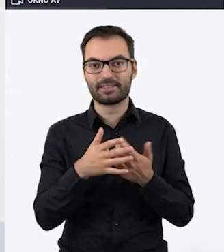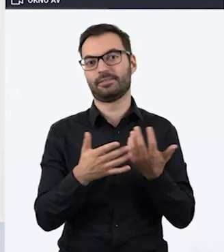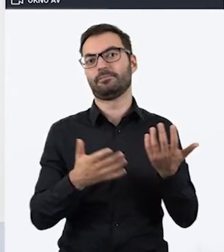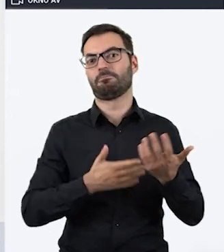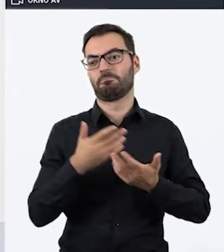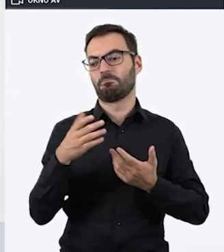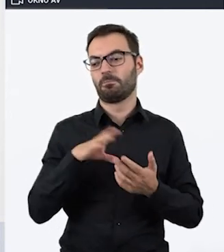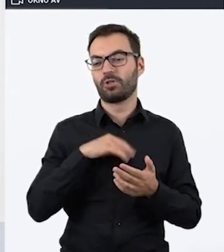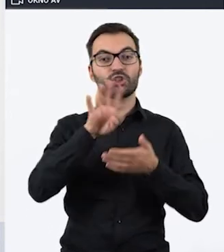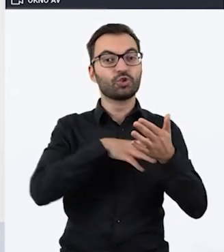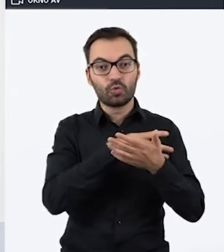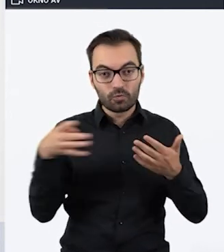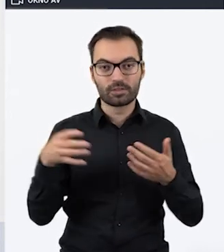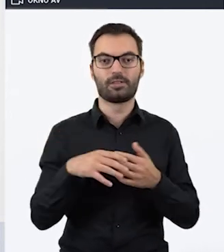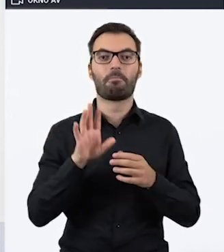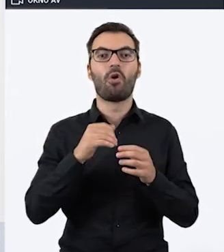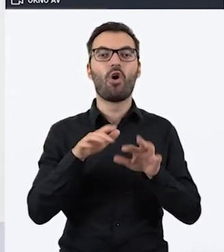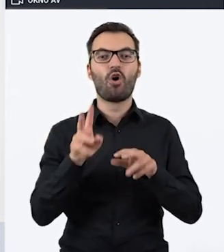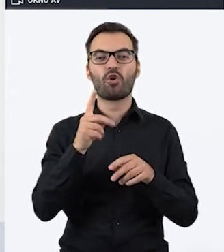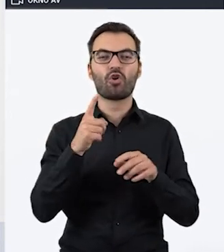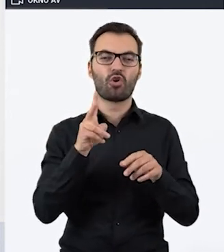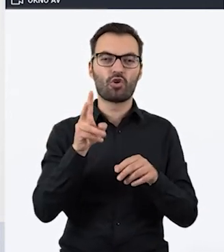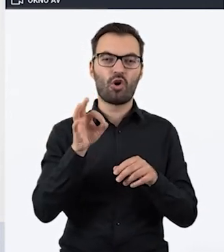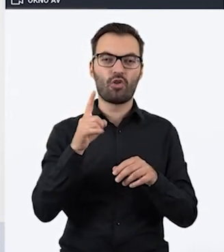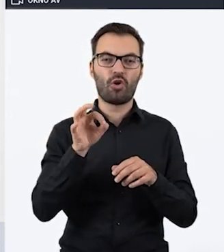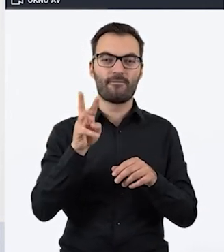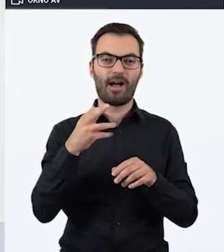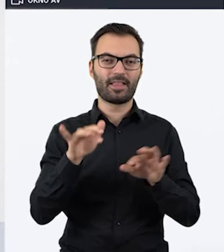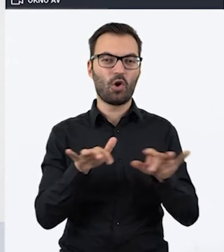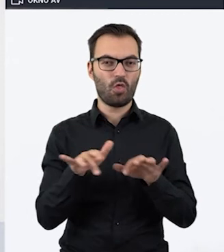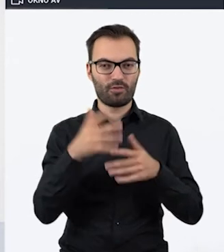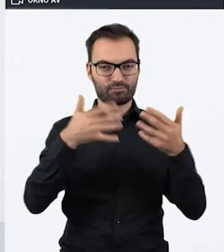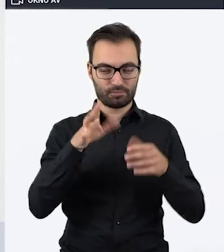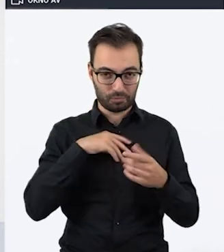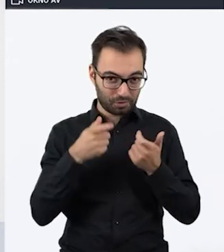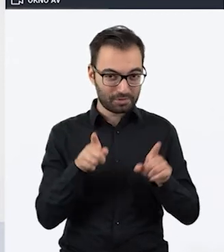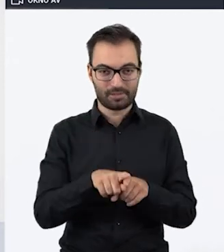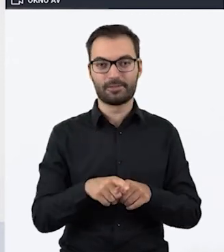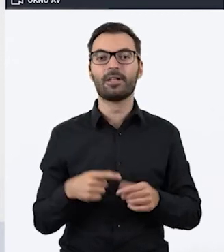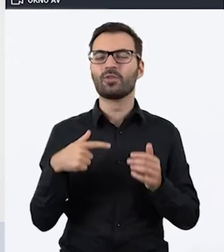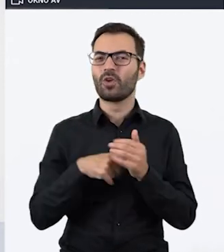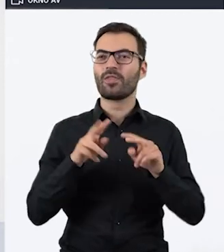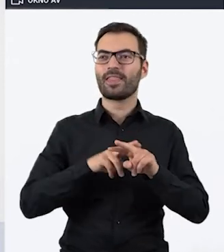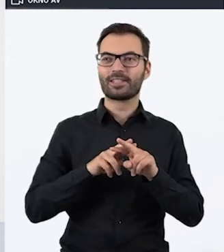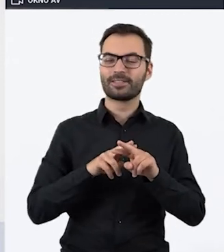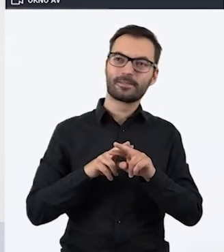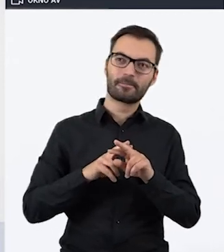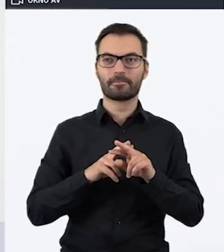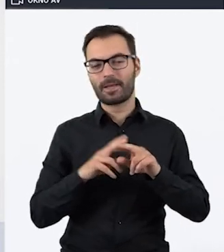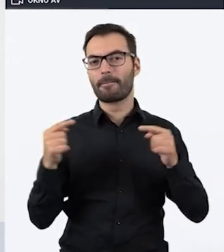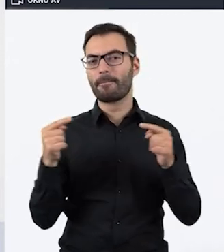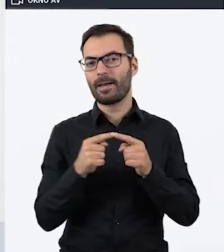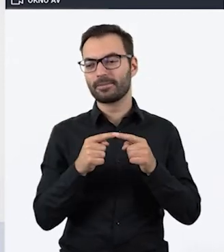Można wygenerować również tam zagadki z kodowaniem. To narzędzie myślę, że bardziej